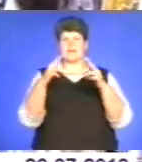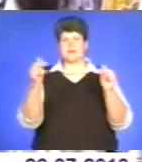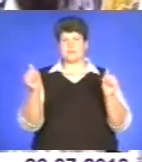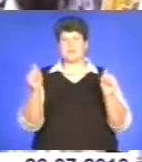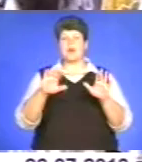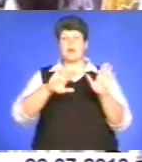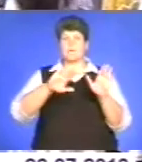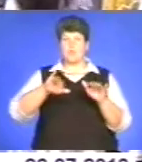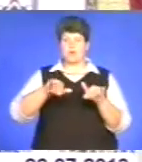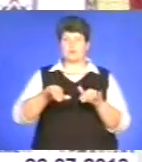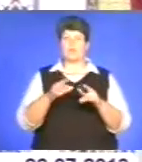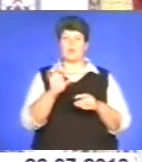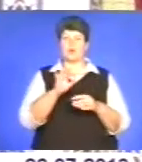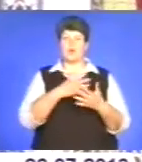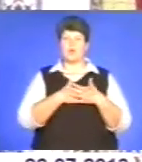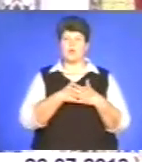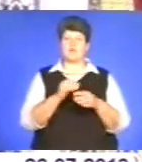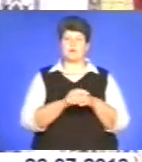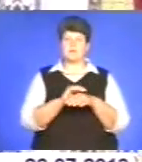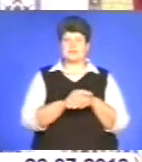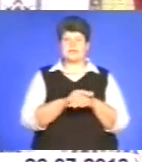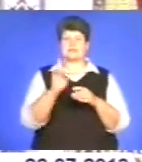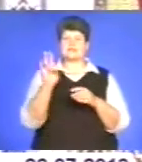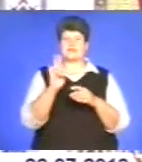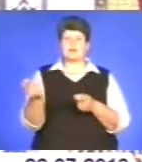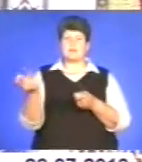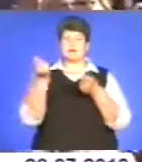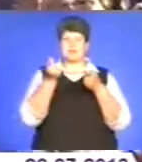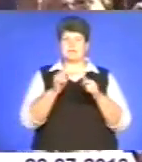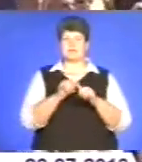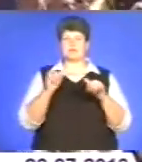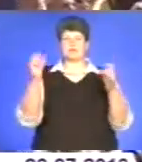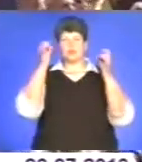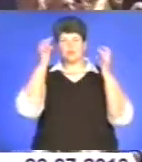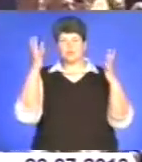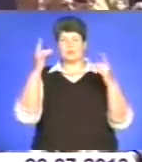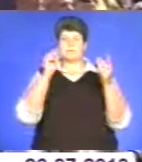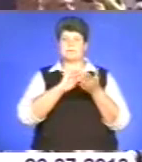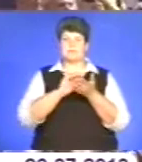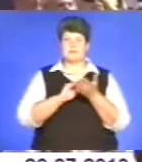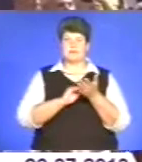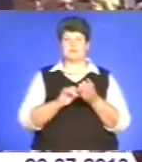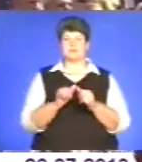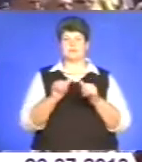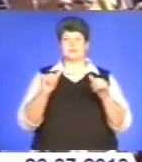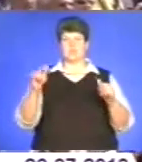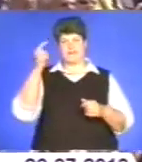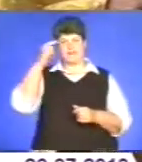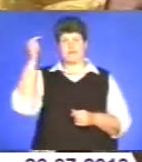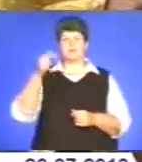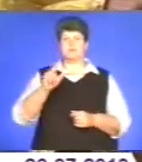хрестовим вченням про любов і милості церква принесла на Русь і розвиток культури, писемності, поширення грамотності.